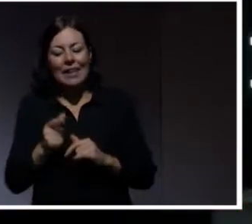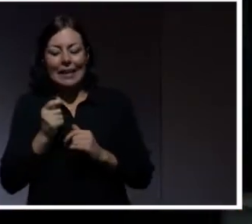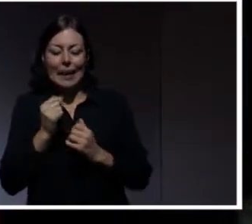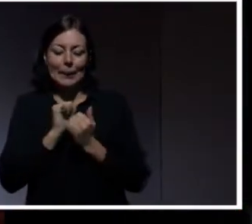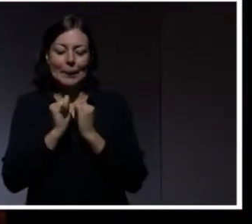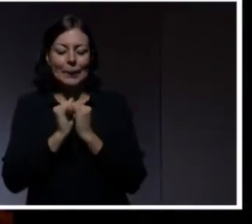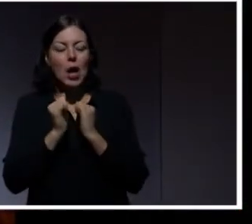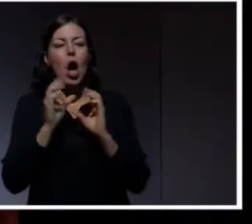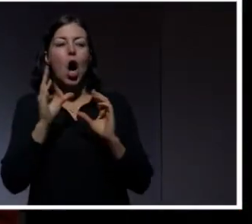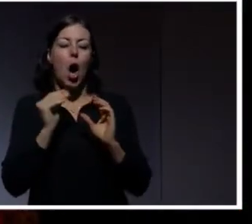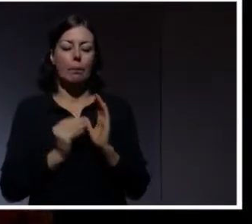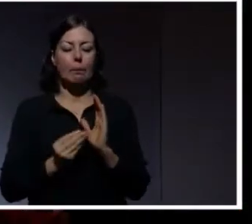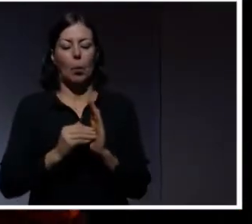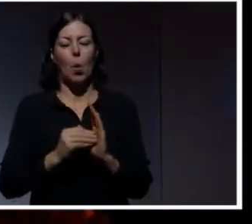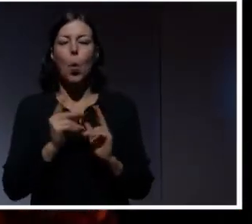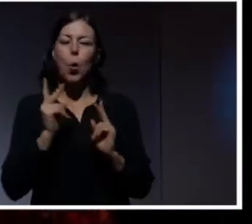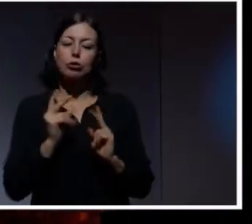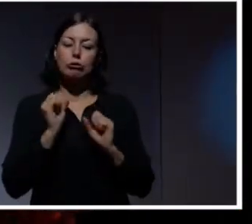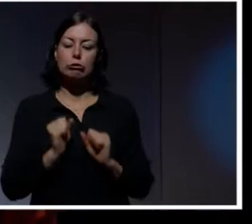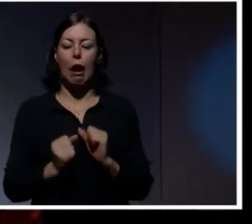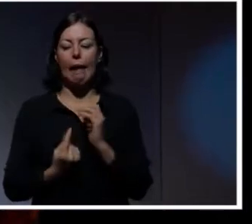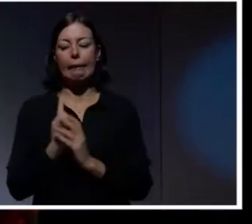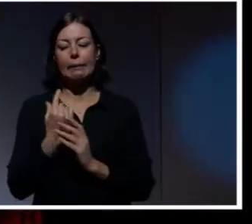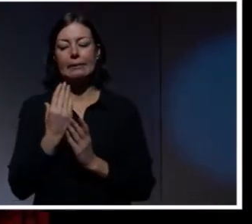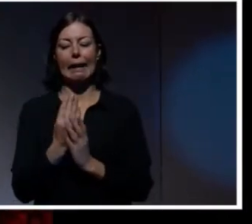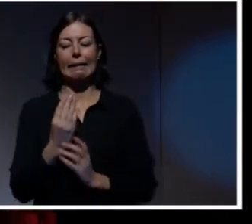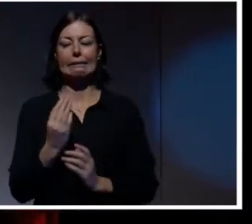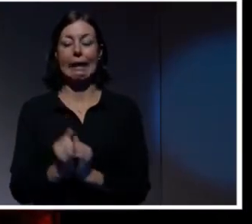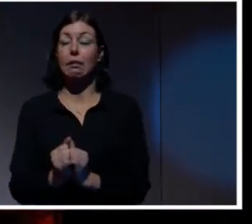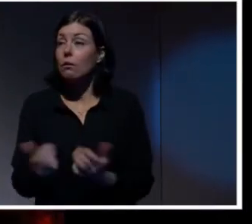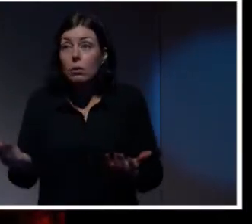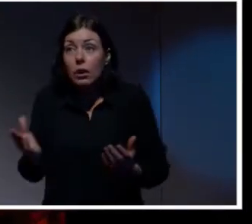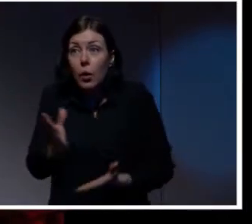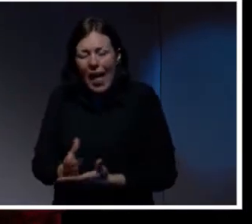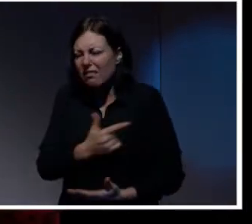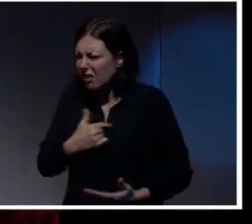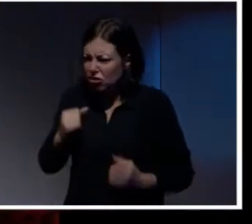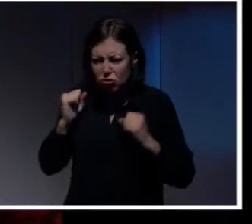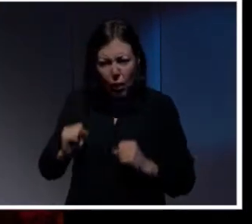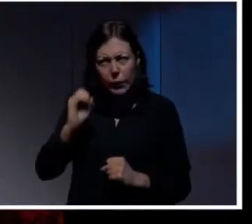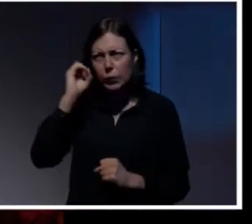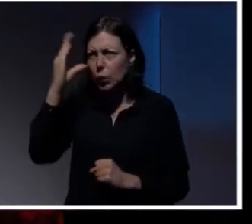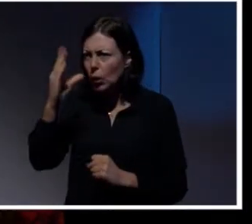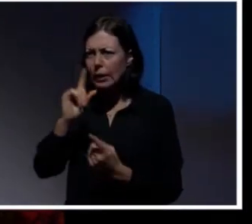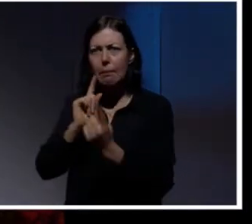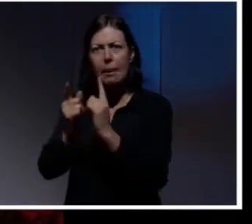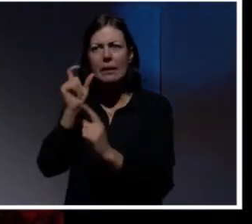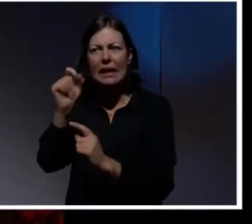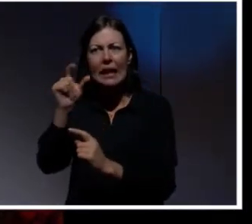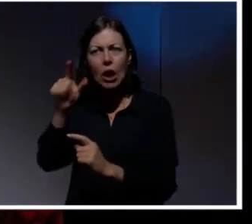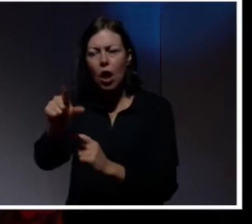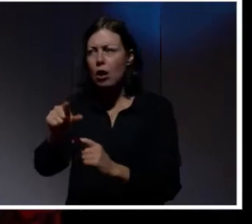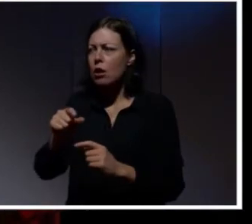Och det måste ju ske på ett säkert sätt. Ja, och det är rätt. Det är klart att vi ska bli skitduktiga på det här. Vi är redan väldigt duktiga på